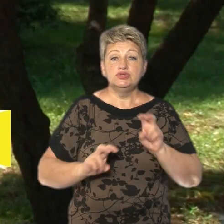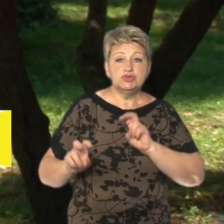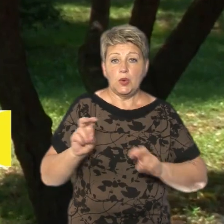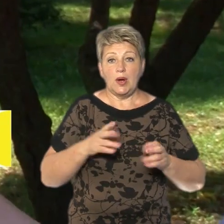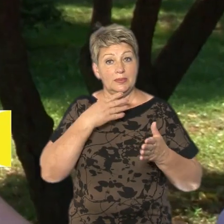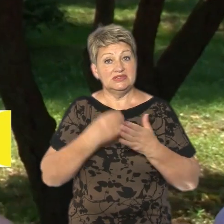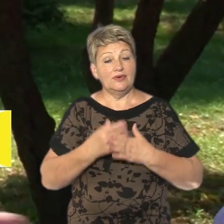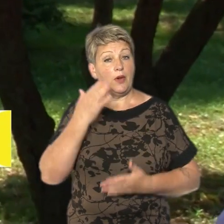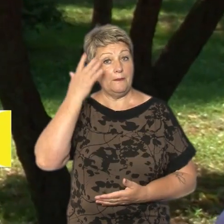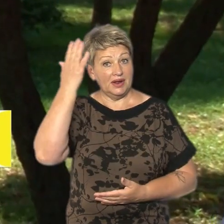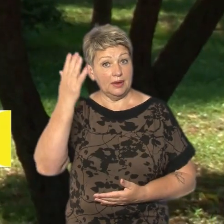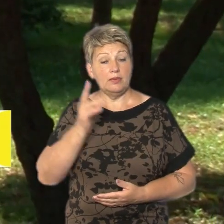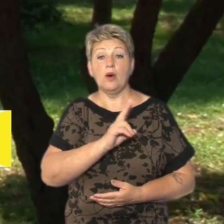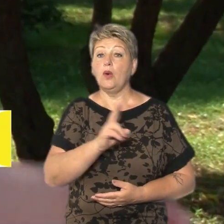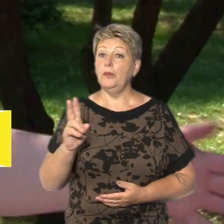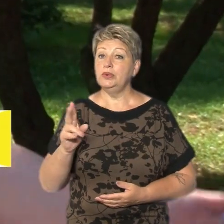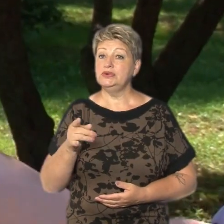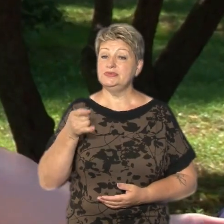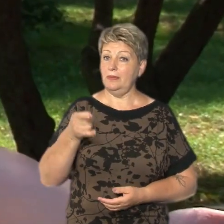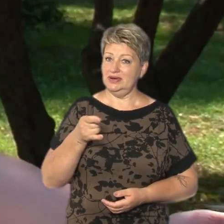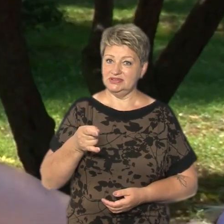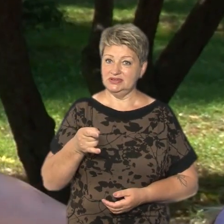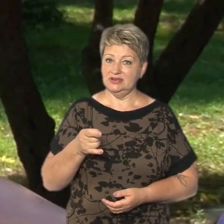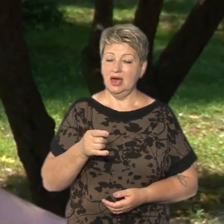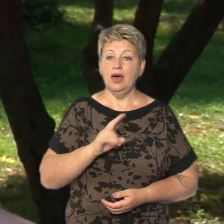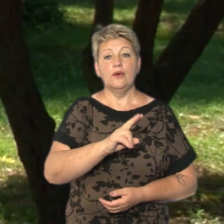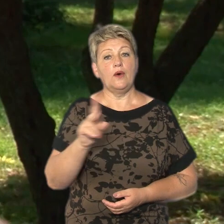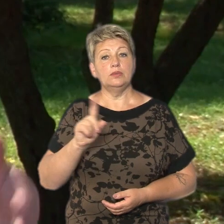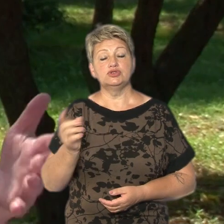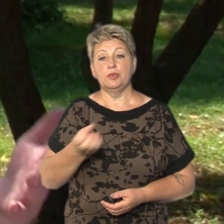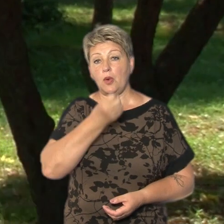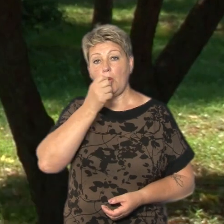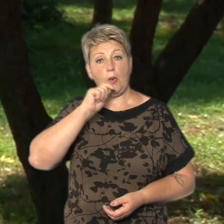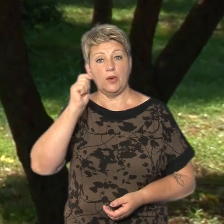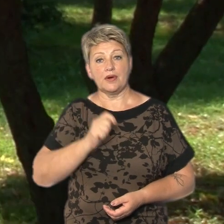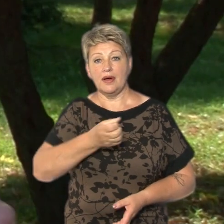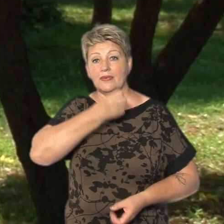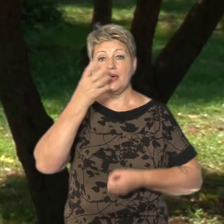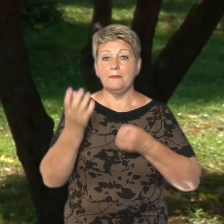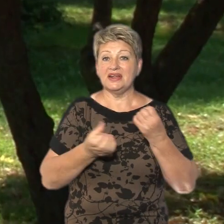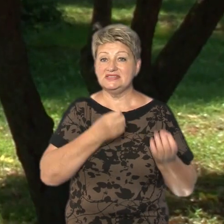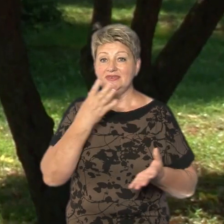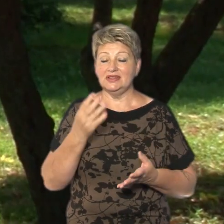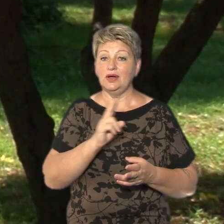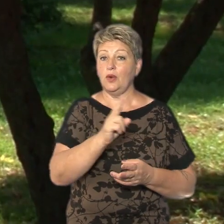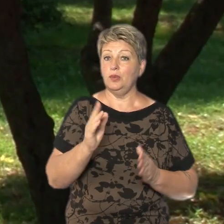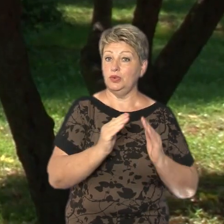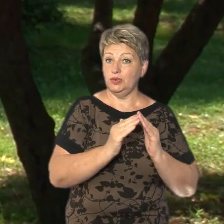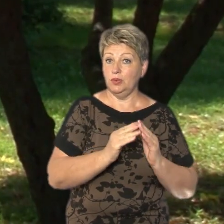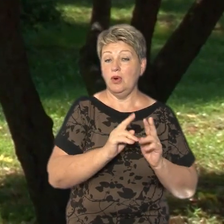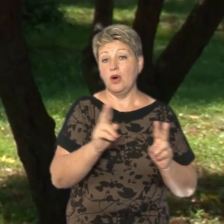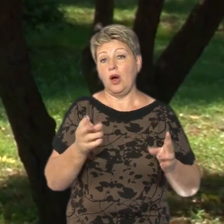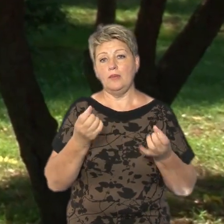мрію. Комусь машинка, комусь, щоб Україна процвітала, комусь будиночок, комусь просто